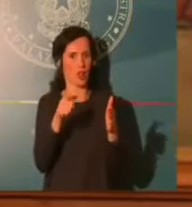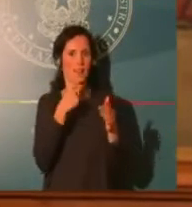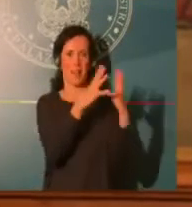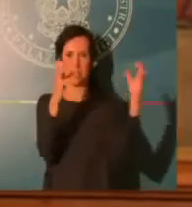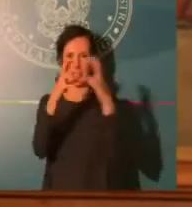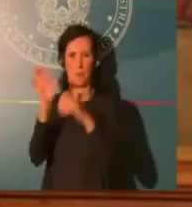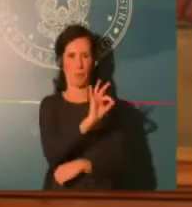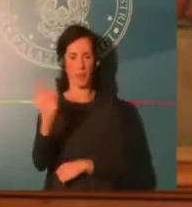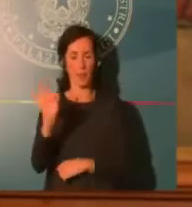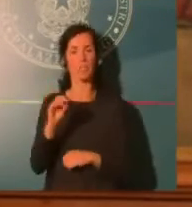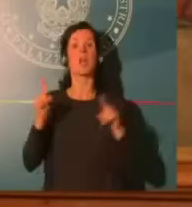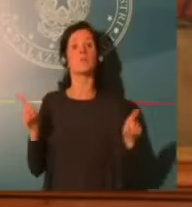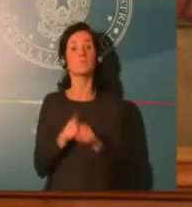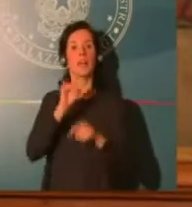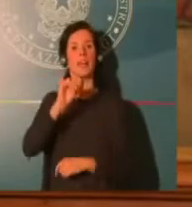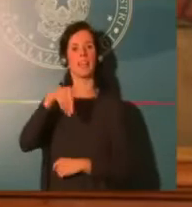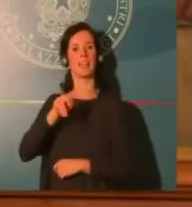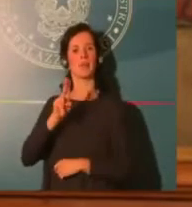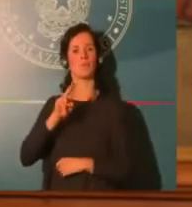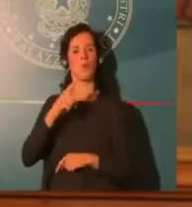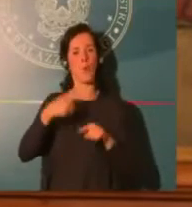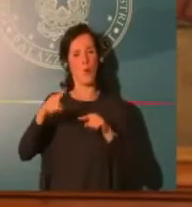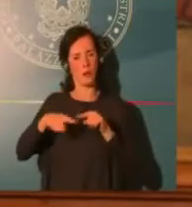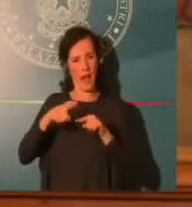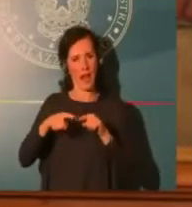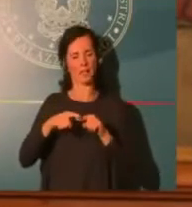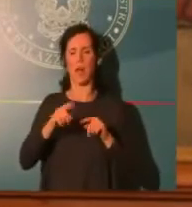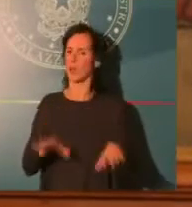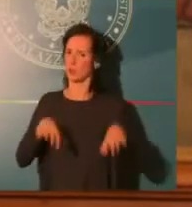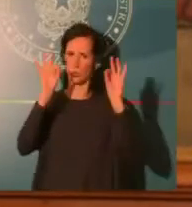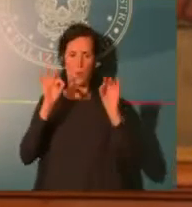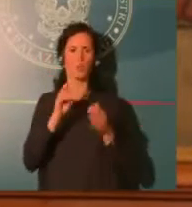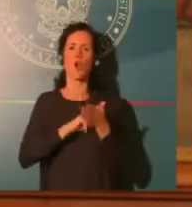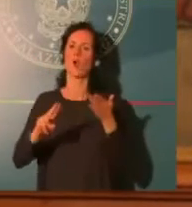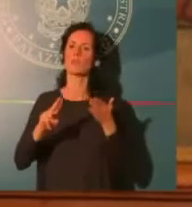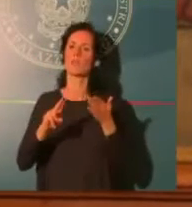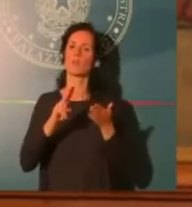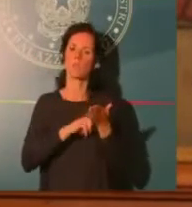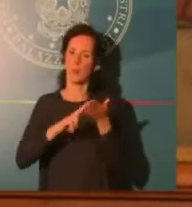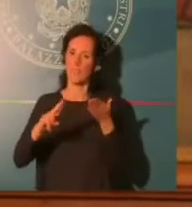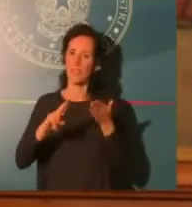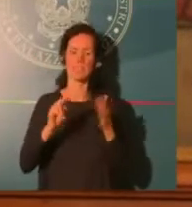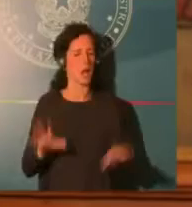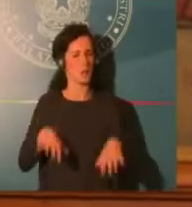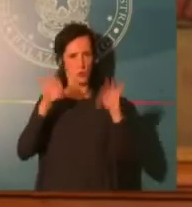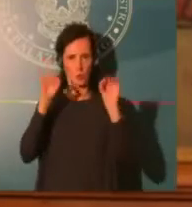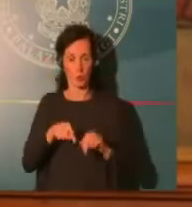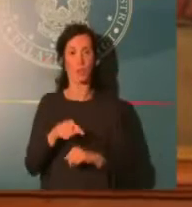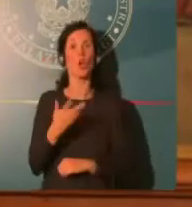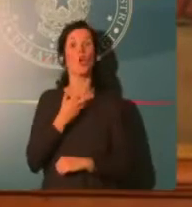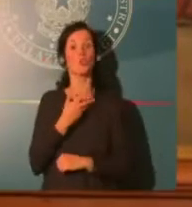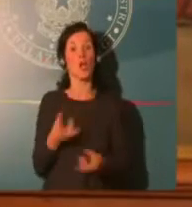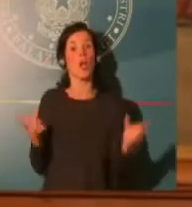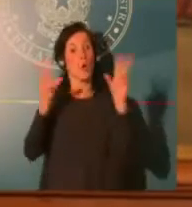sei nuove settimane di cassa integrazione che consentiranno a tutti di non avere diciamo così